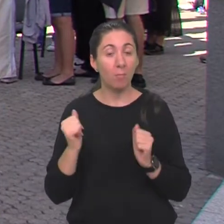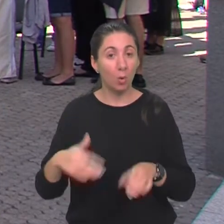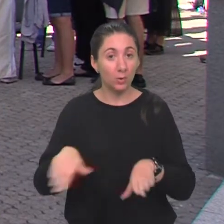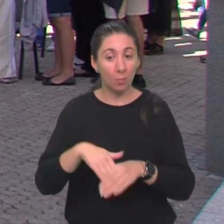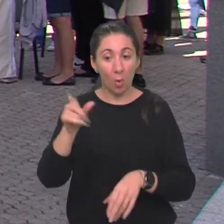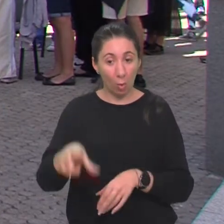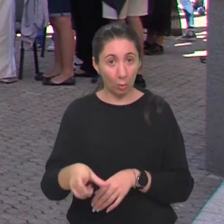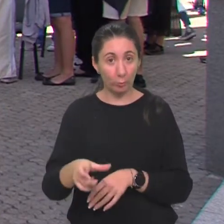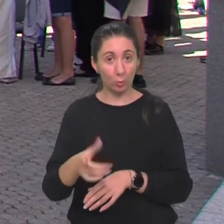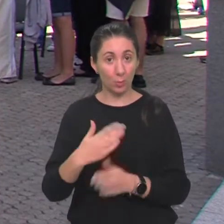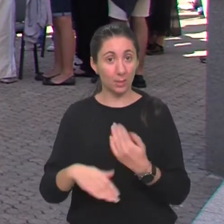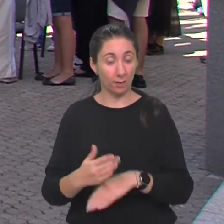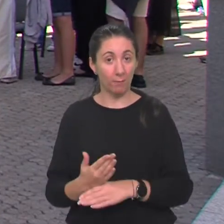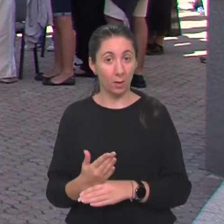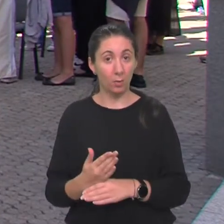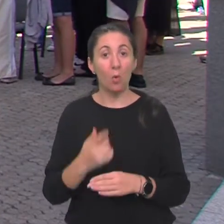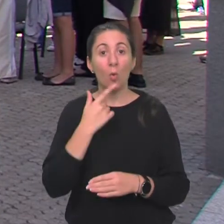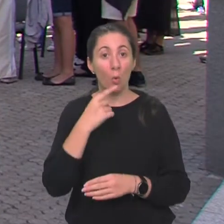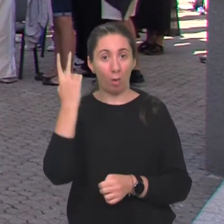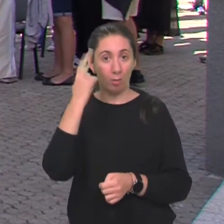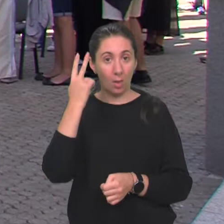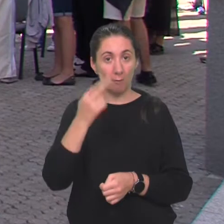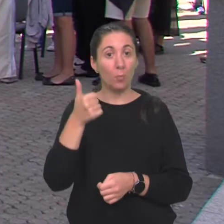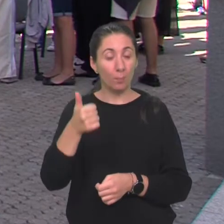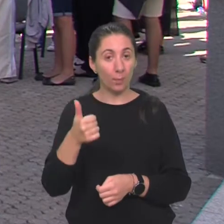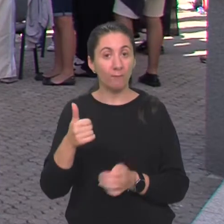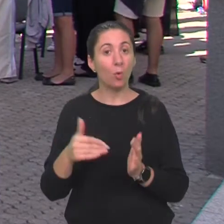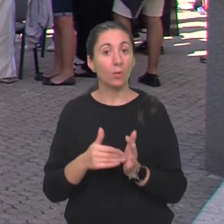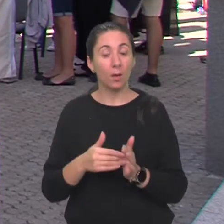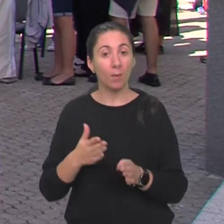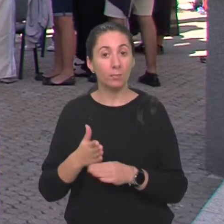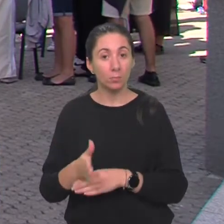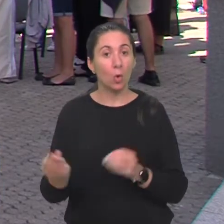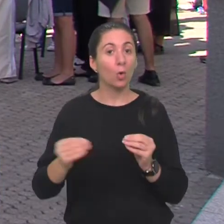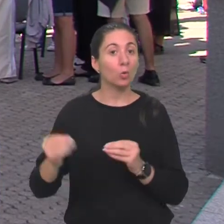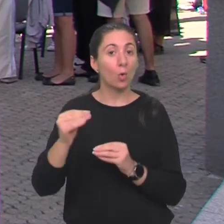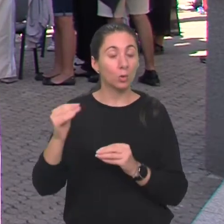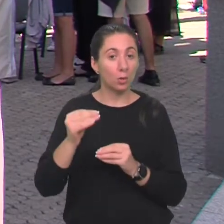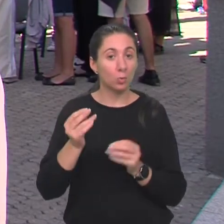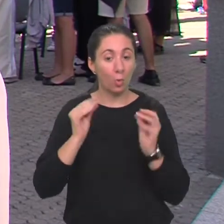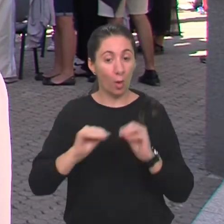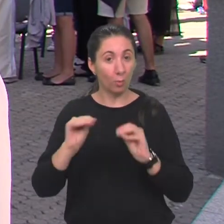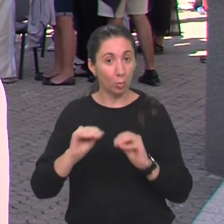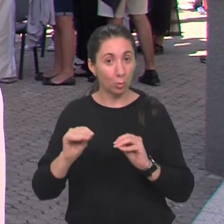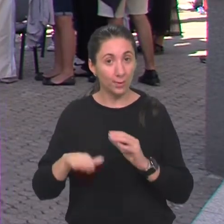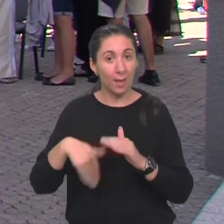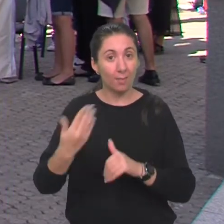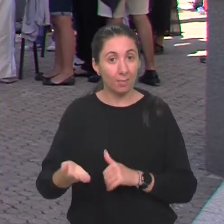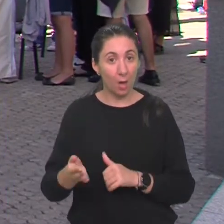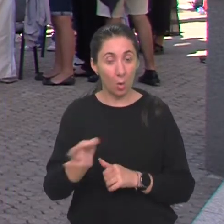osobu sa invaliditetom, koja naravno prvo treba proći dodatnu edukaciju nakon